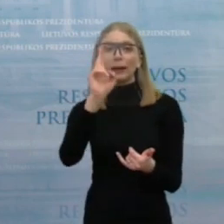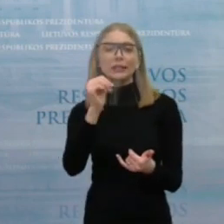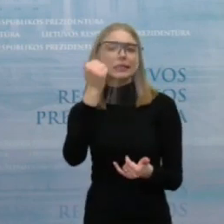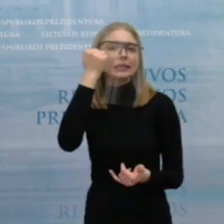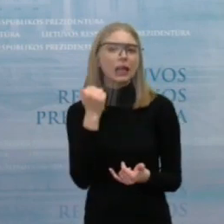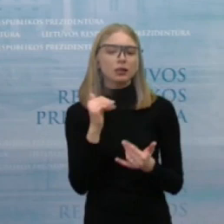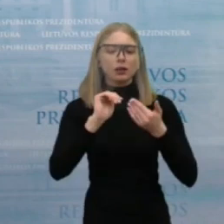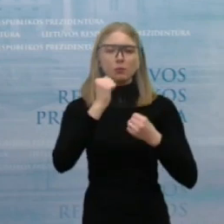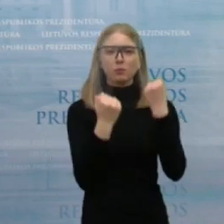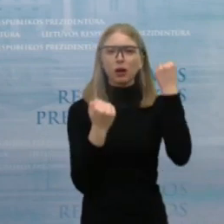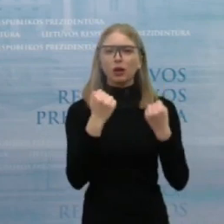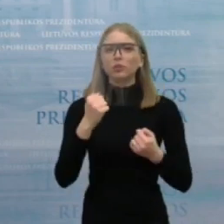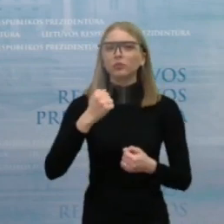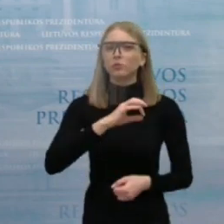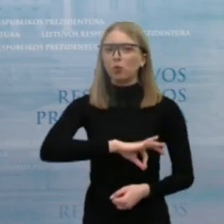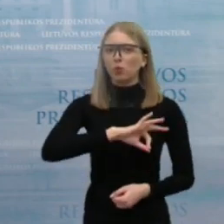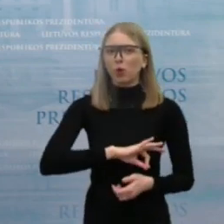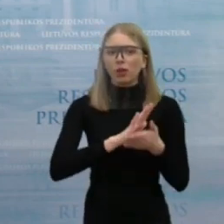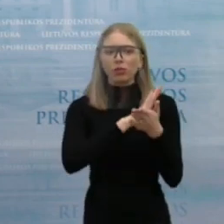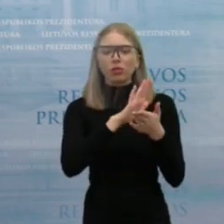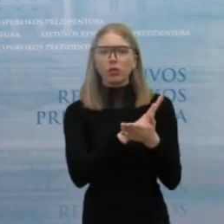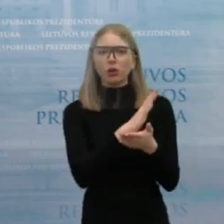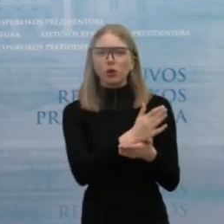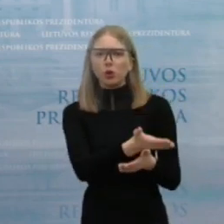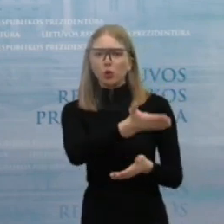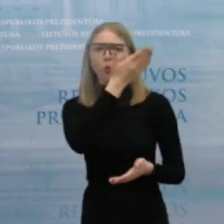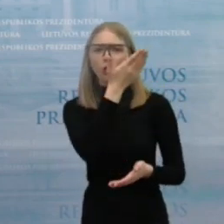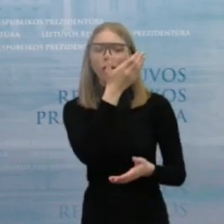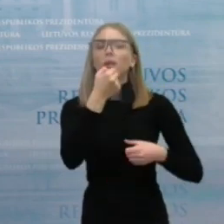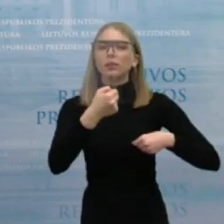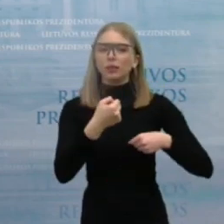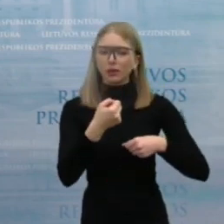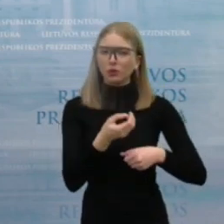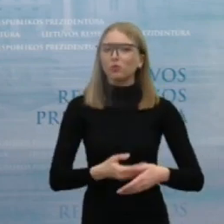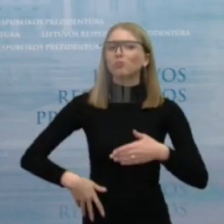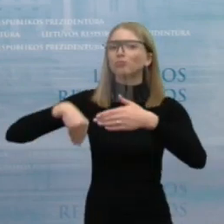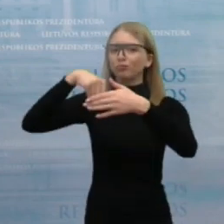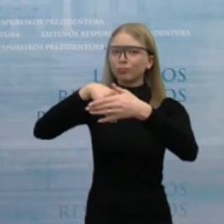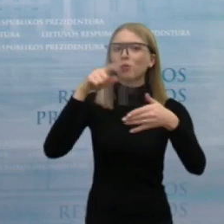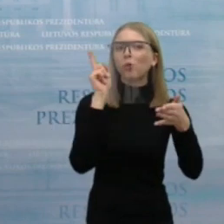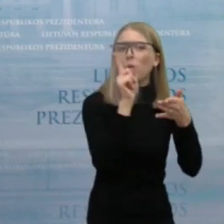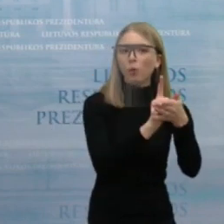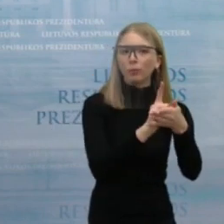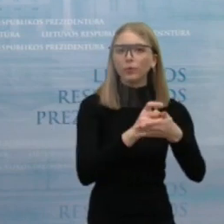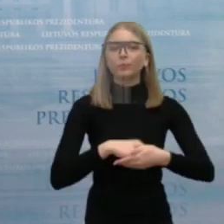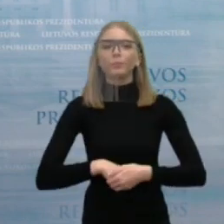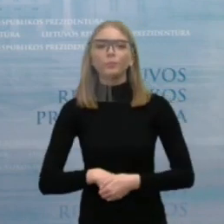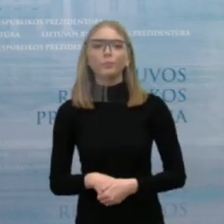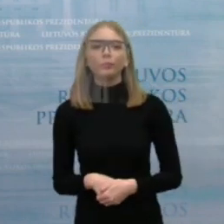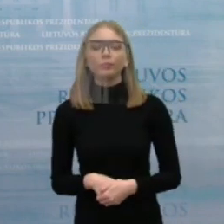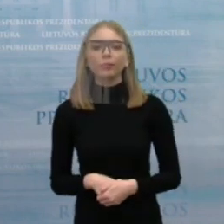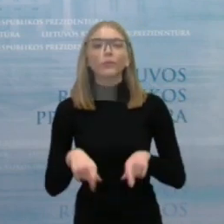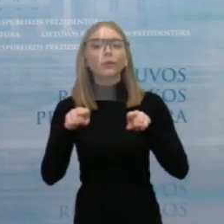pat įvertinti socialinį aspektą tokio mokestį. Taigi,